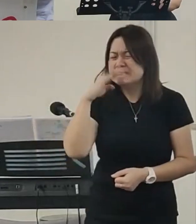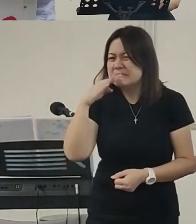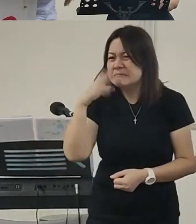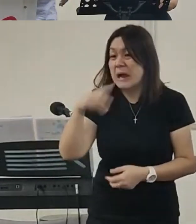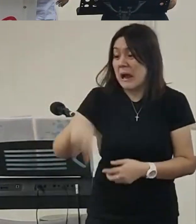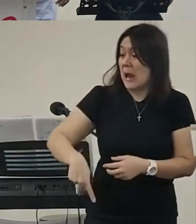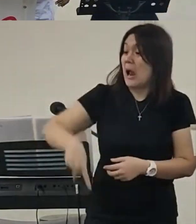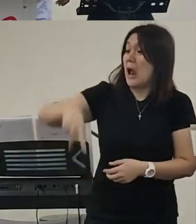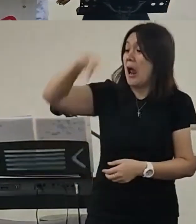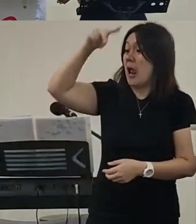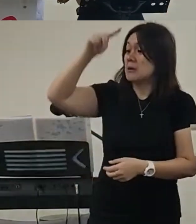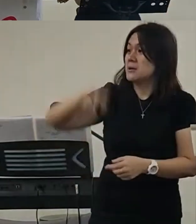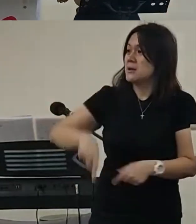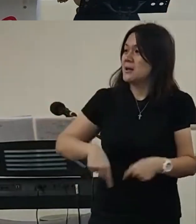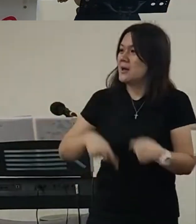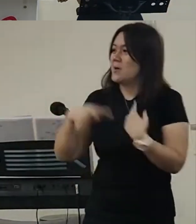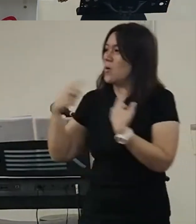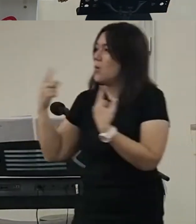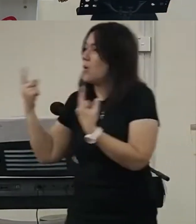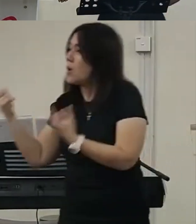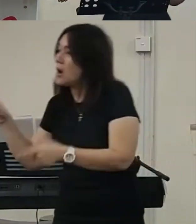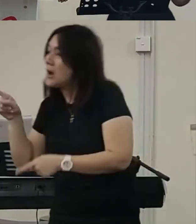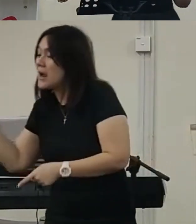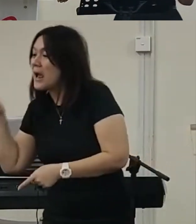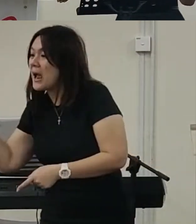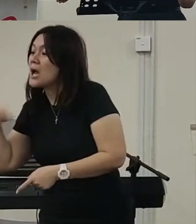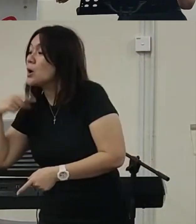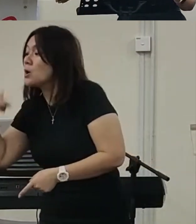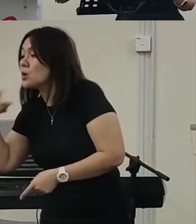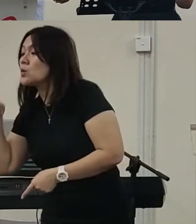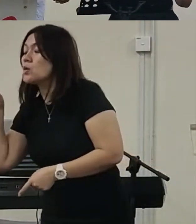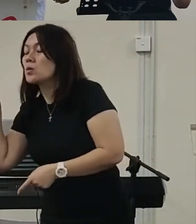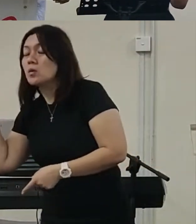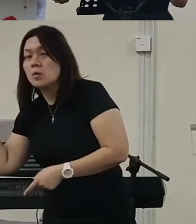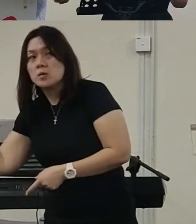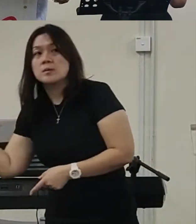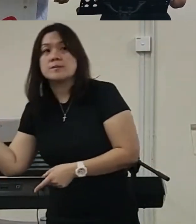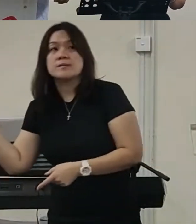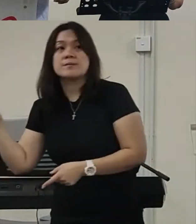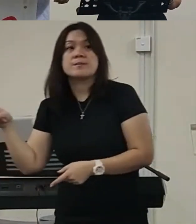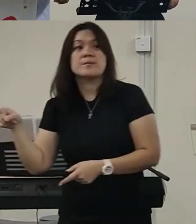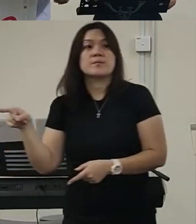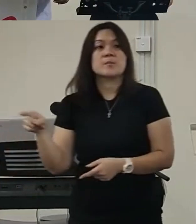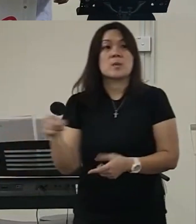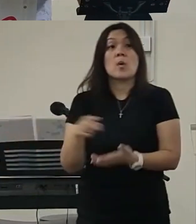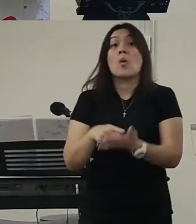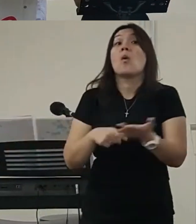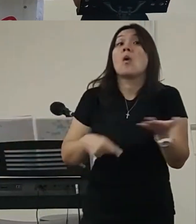那么你知道啊那个夜下呢有异味的啊那么Prajif呢去告诉他去帮助他